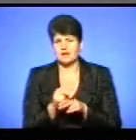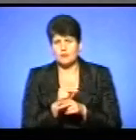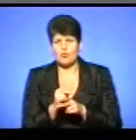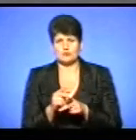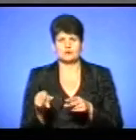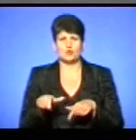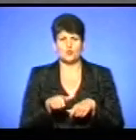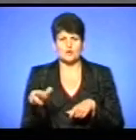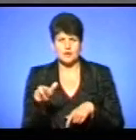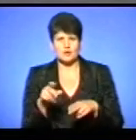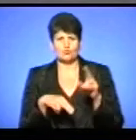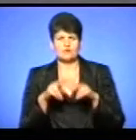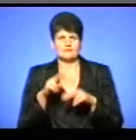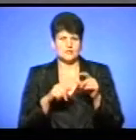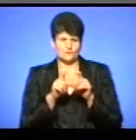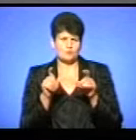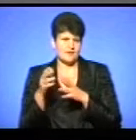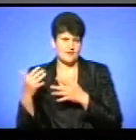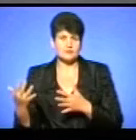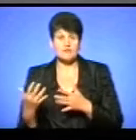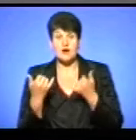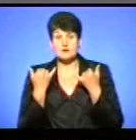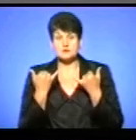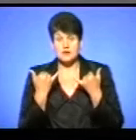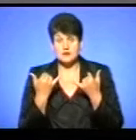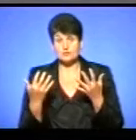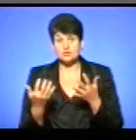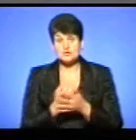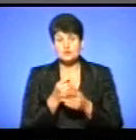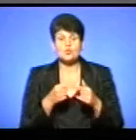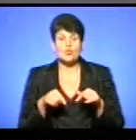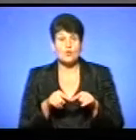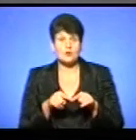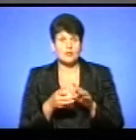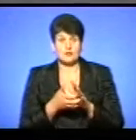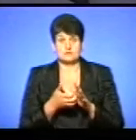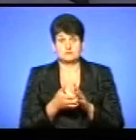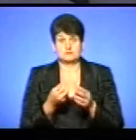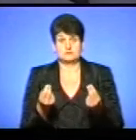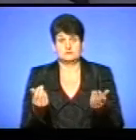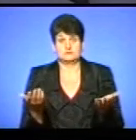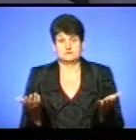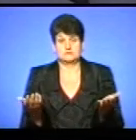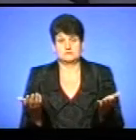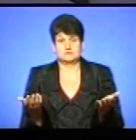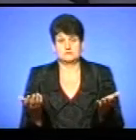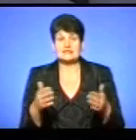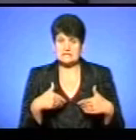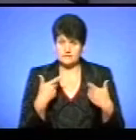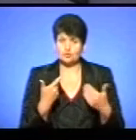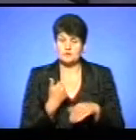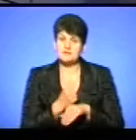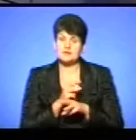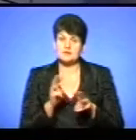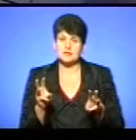ремонти доріг, будівництво якихось об'єктів. І зараз виходить, що органи місцевого самоврядування… Не доотримують ці гроші. Ці гроші не отримують. Звернулися до прем